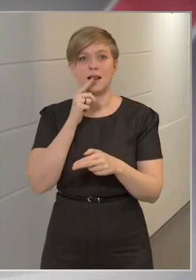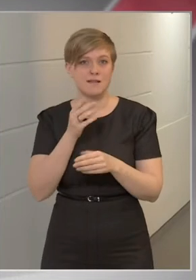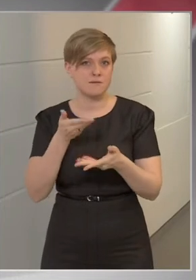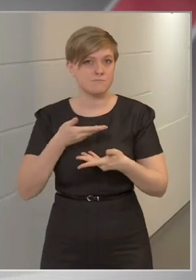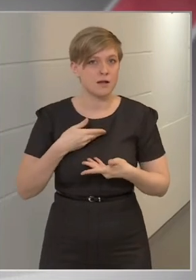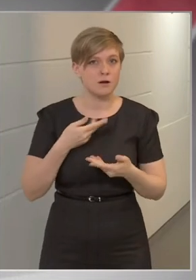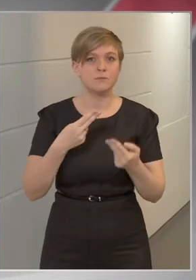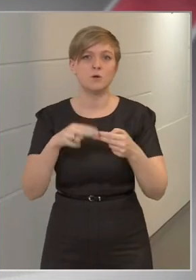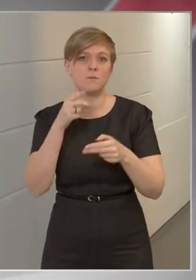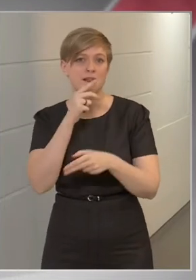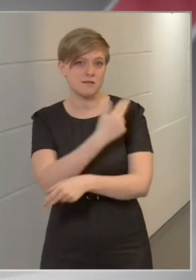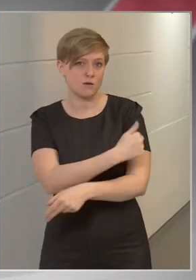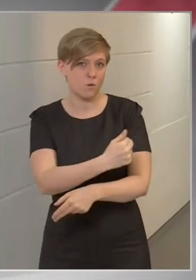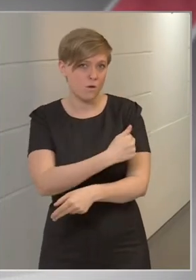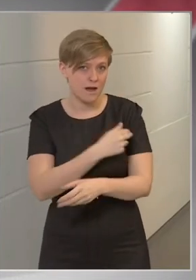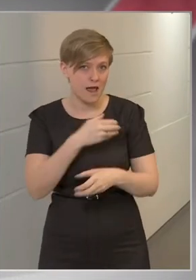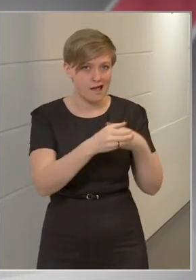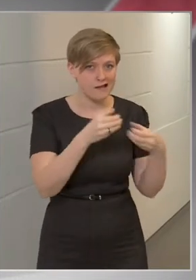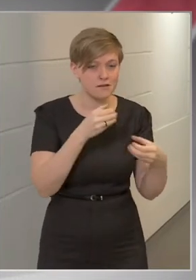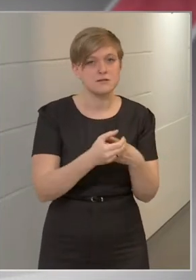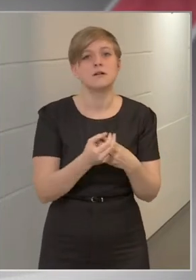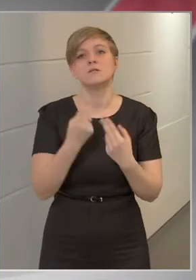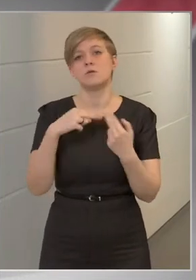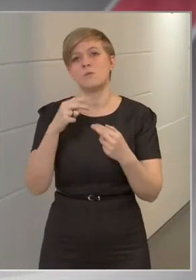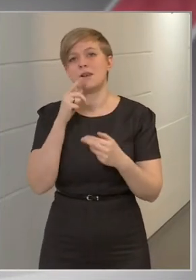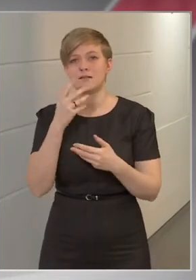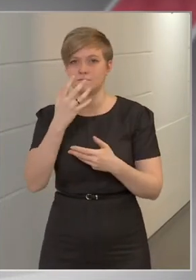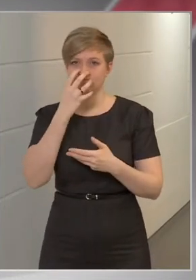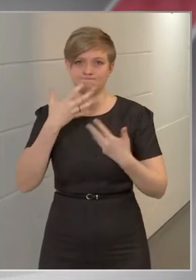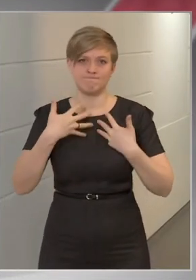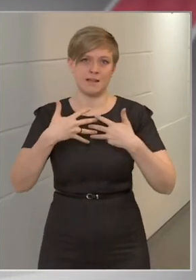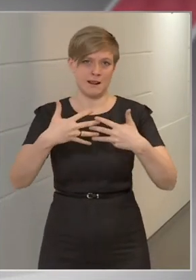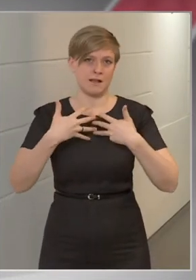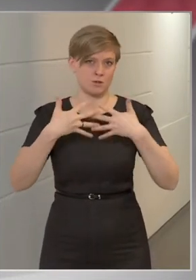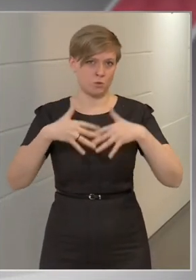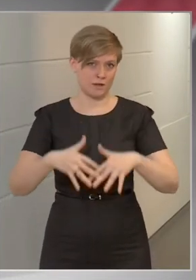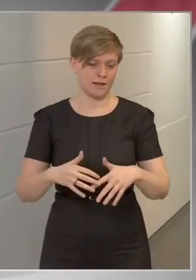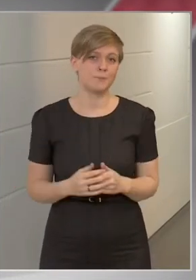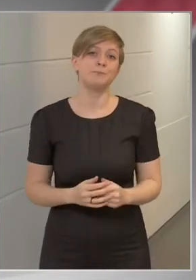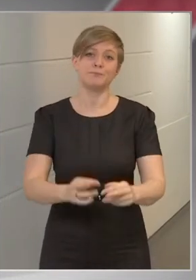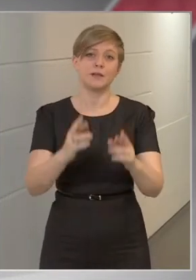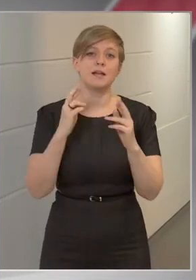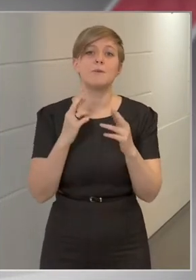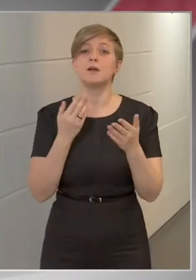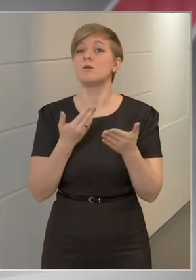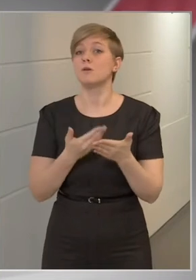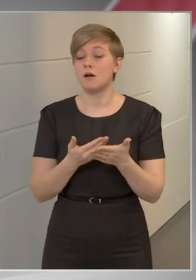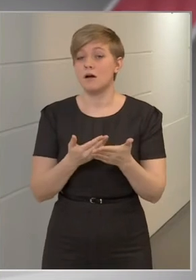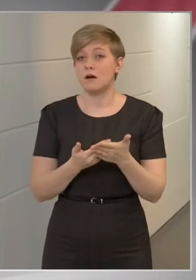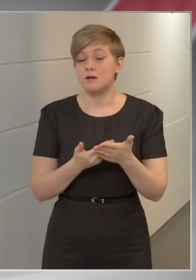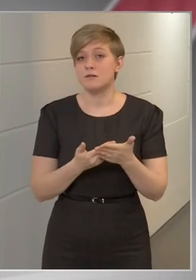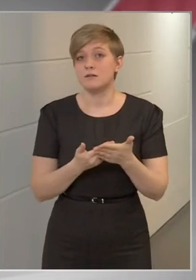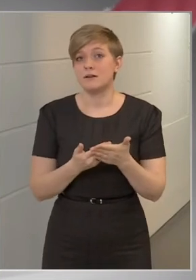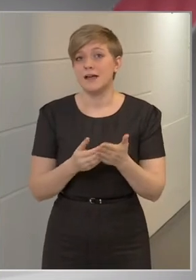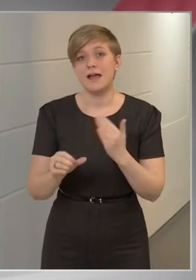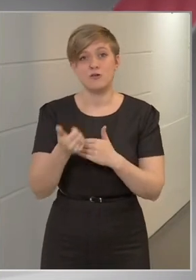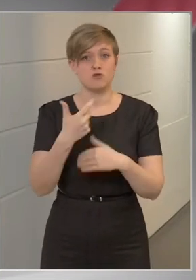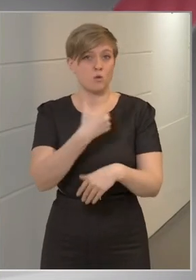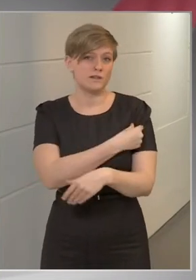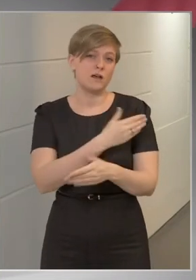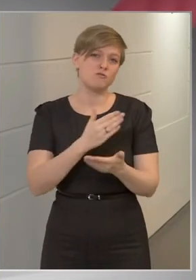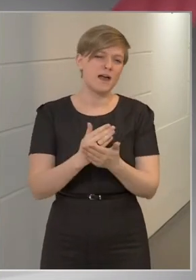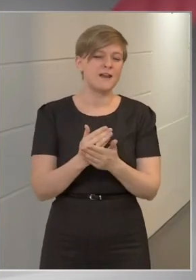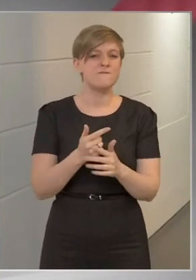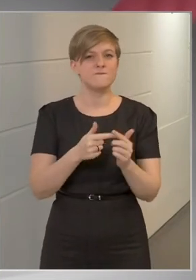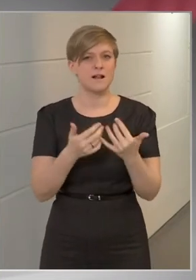többen kerülnek kórházba, és többen lesznek lélegeztetőgépen is. Azt reméljük, hogy az első oltást már mint egy